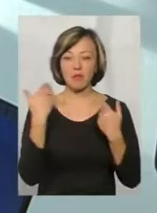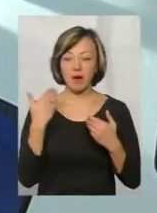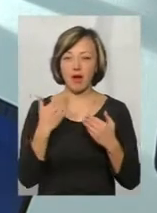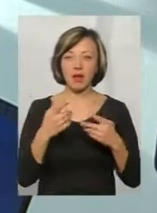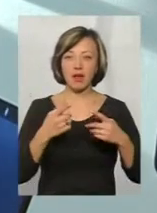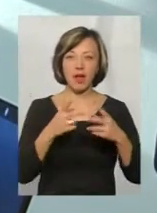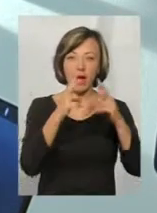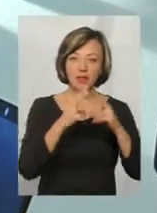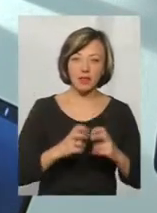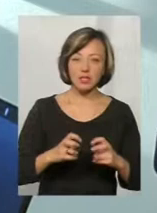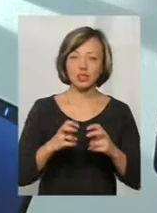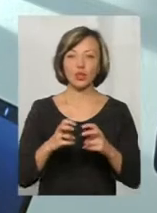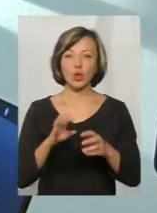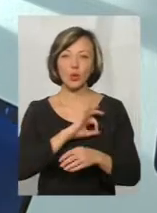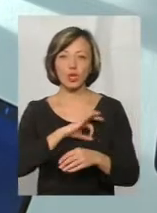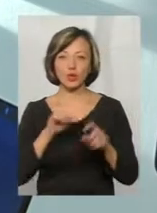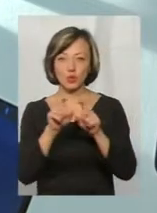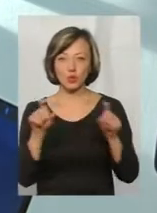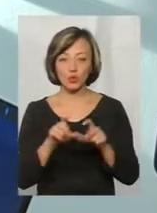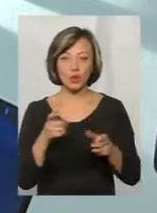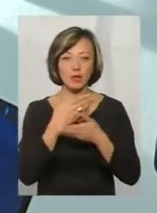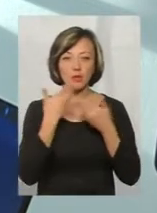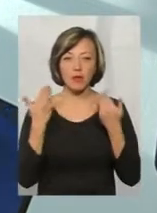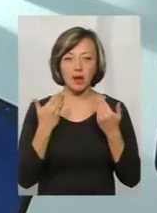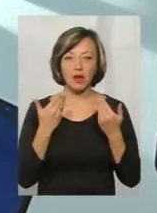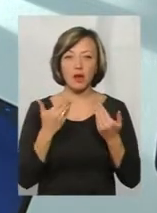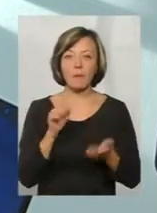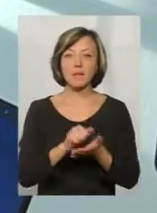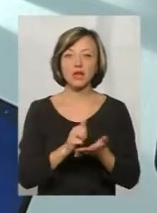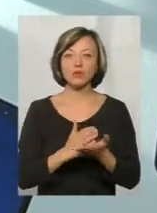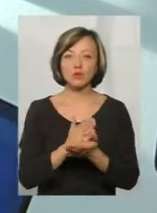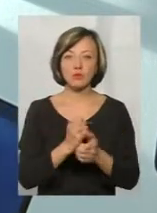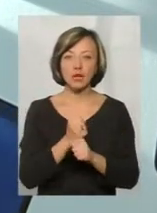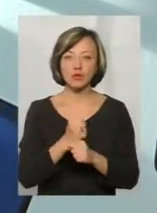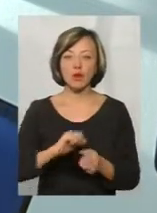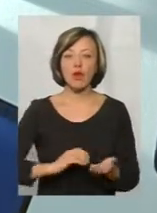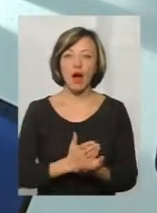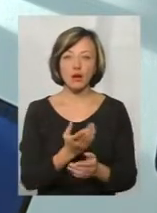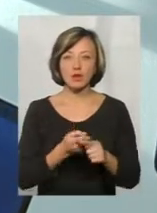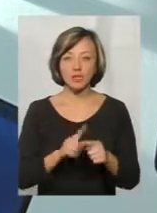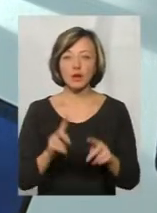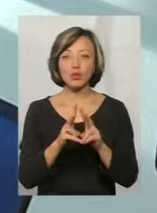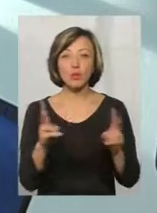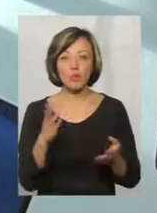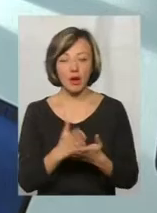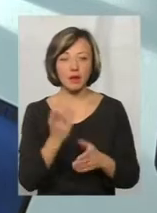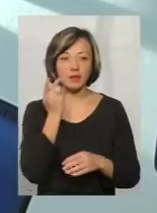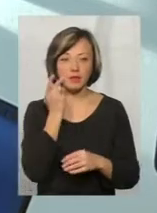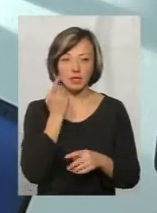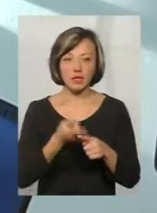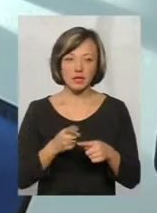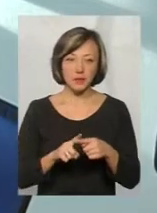аналітичної, ні юридичної структури, який не має за собою пресслужби, яка працює якісно, ті, які мають, зазвичай це